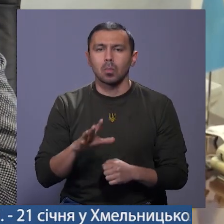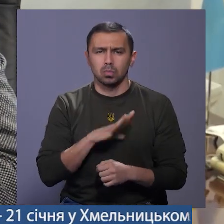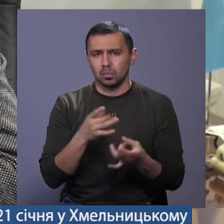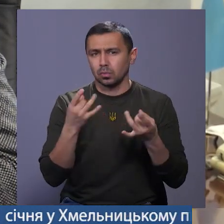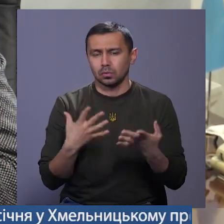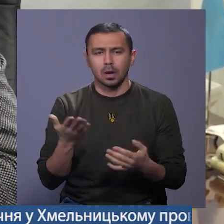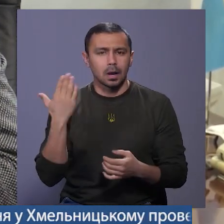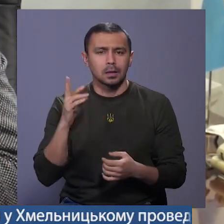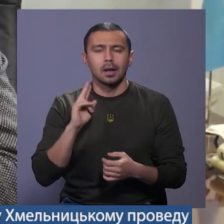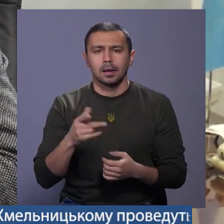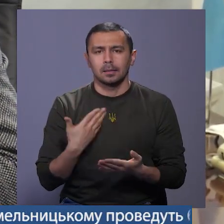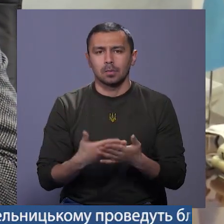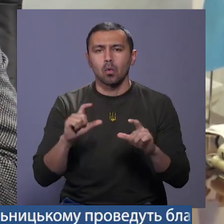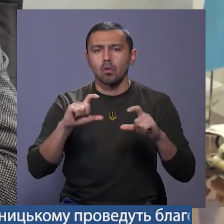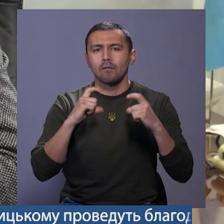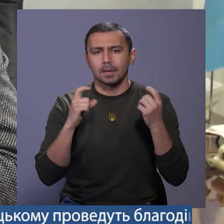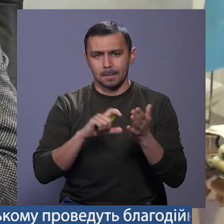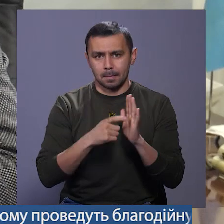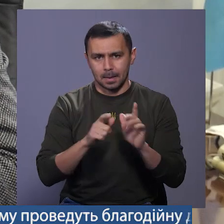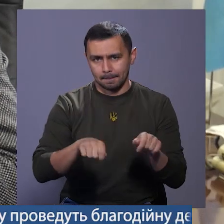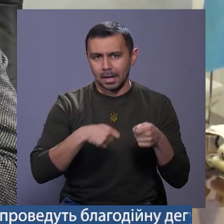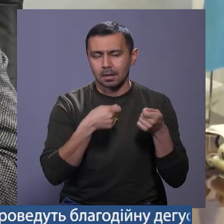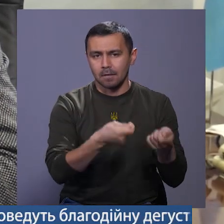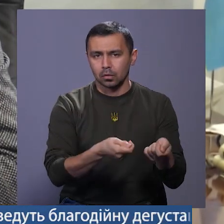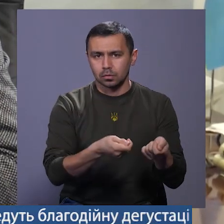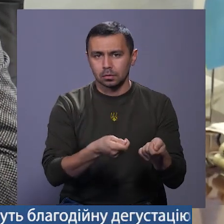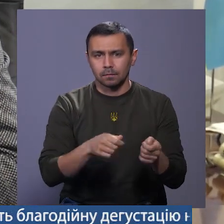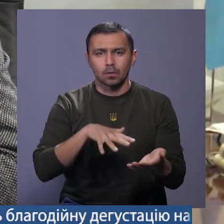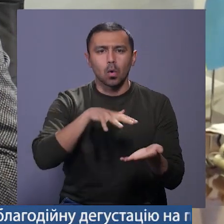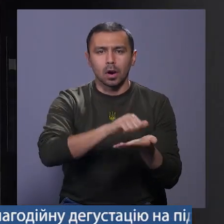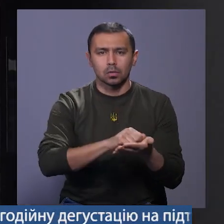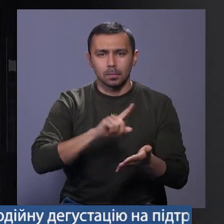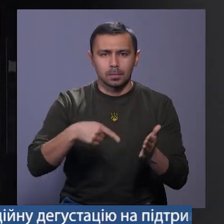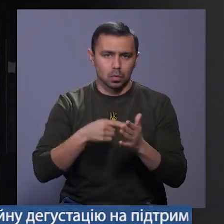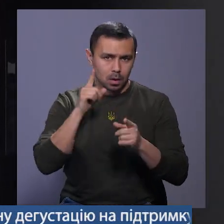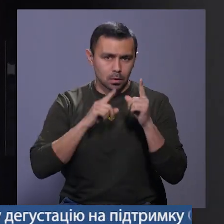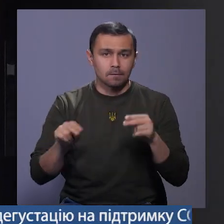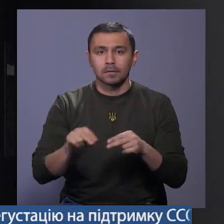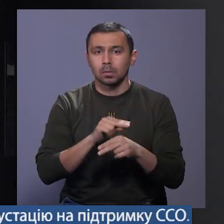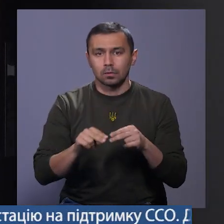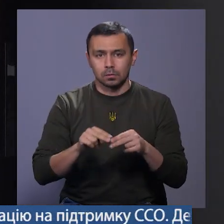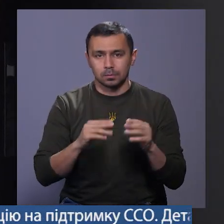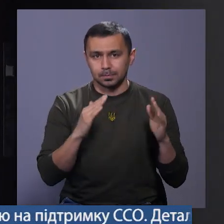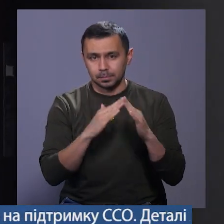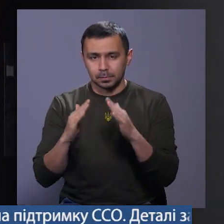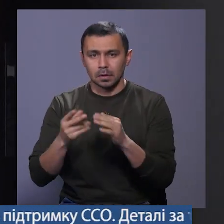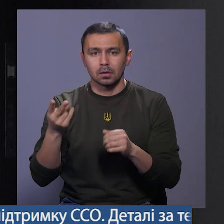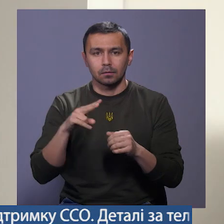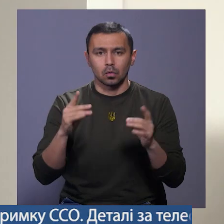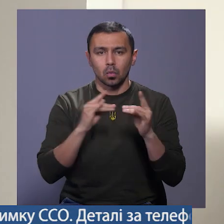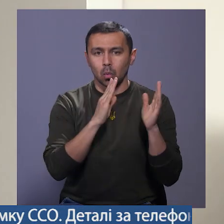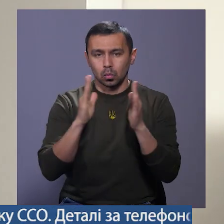раніше, як офісне приміщення передавалося в оренду міської ради. У відремонтовані помешкання у двох